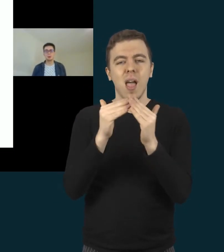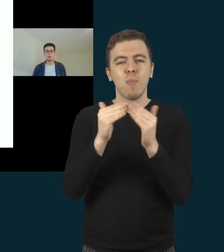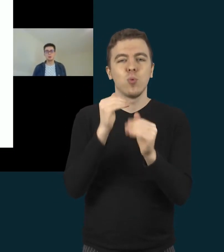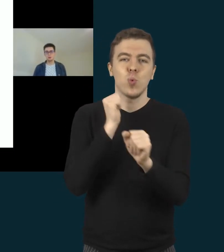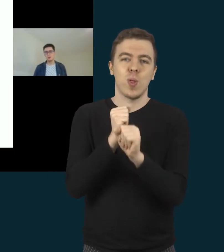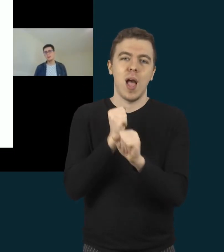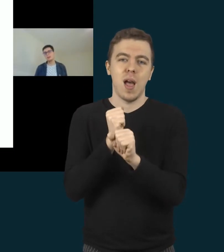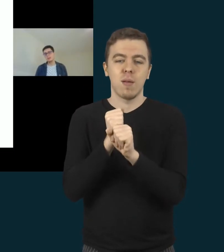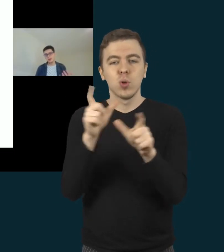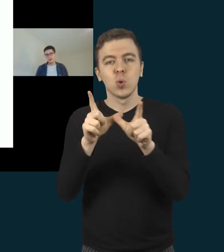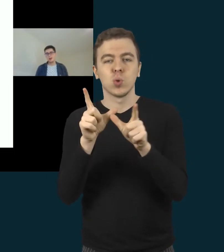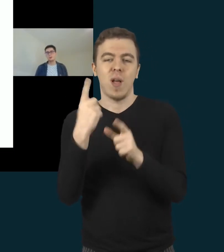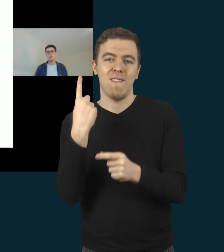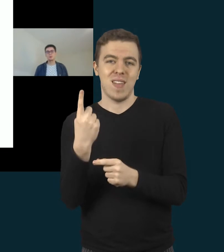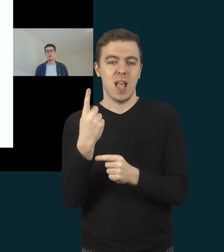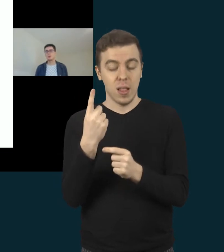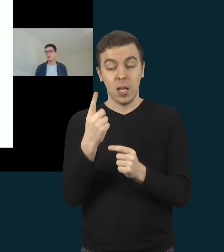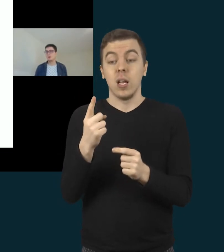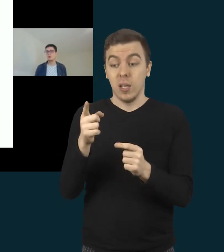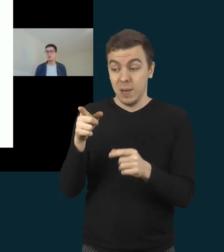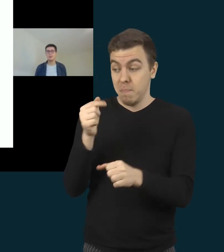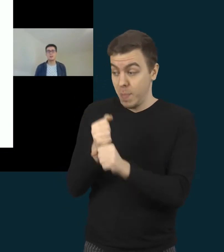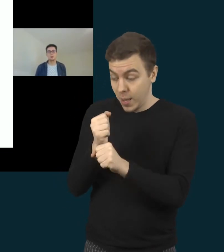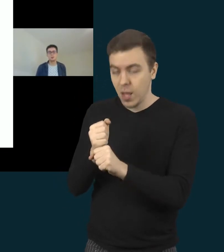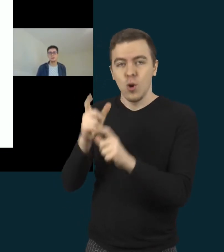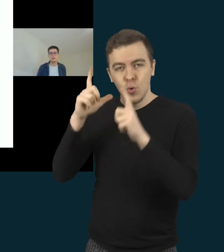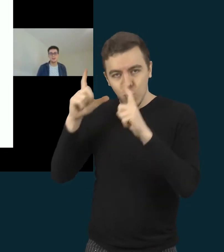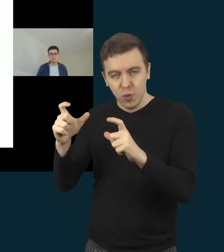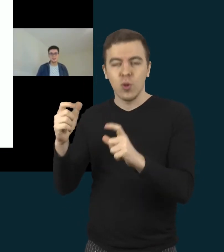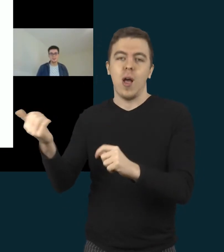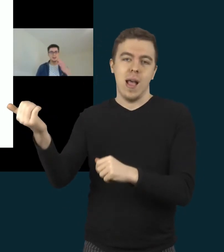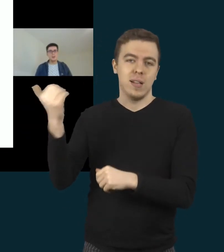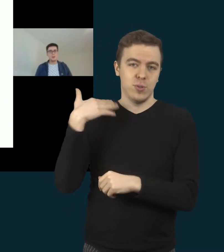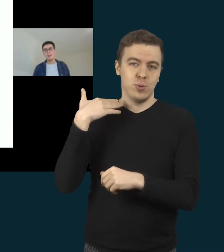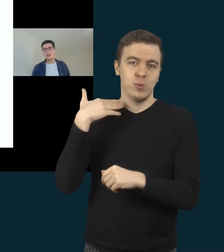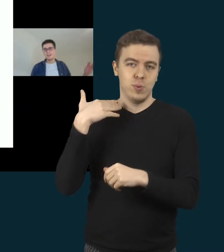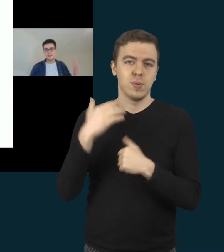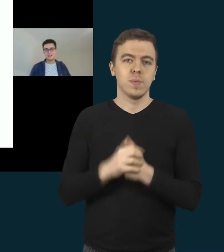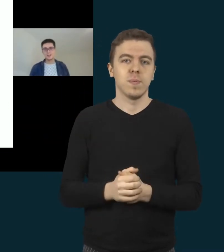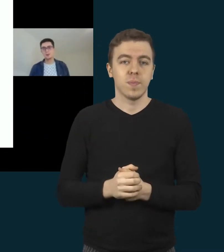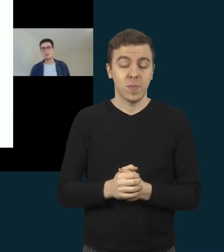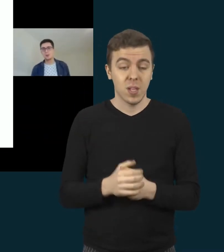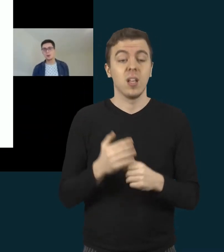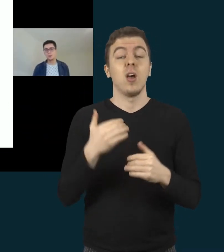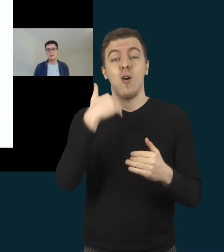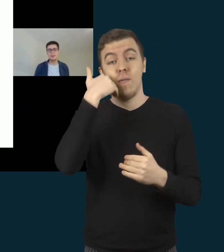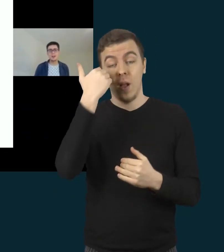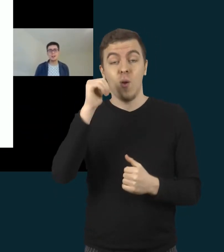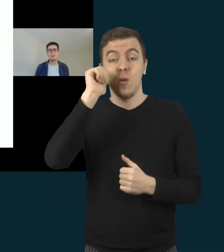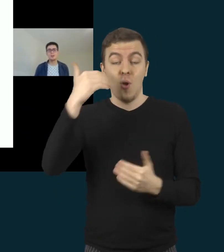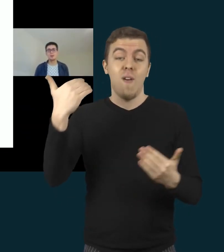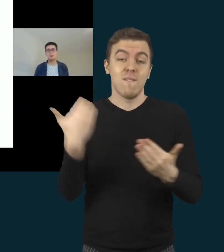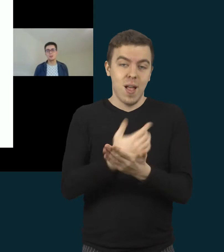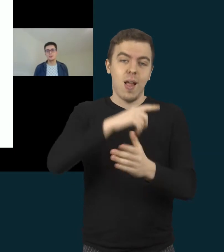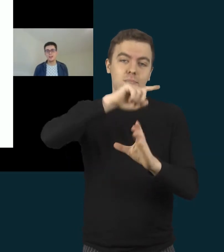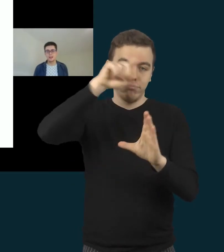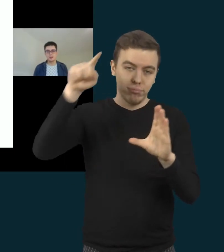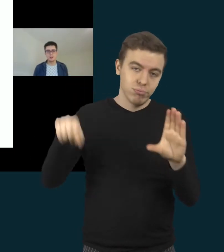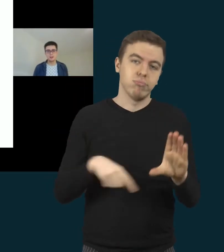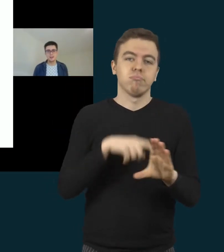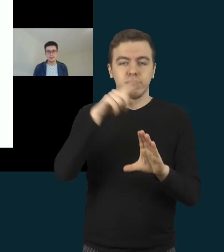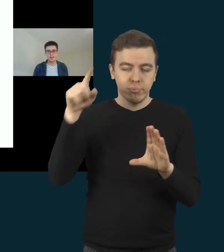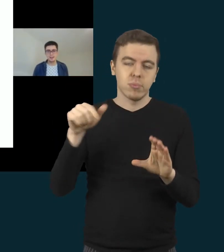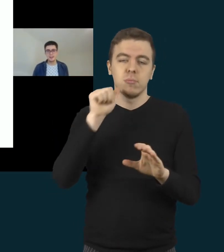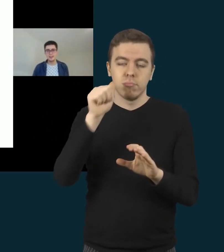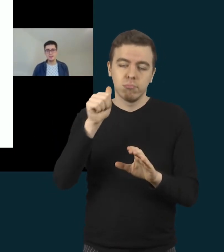darbų užduoti ir ją mums nufotografuoti ir atsiūsti. Ir taip tas ratas iš naujo prasidėdavo sekančią